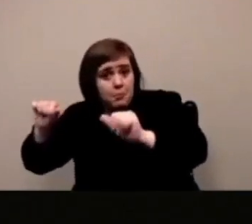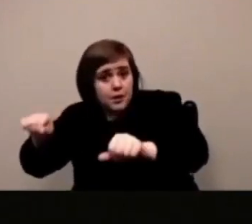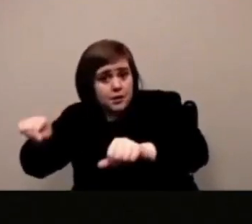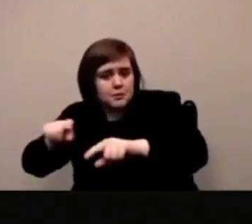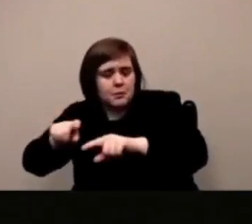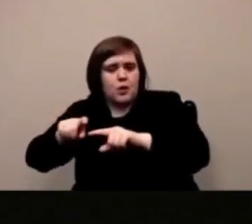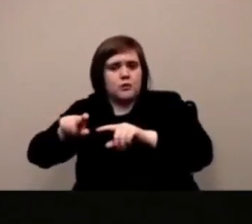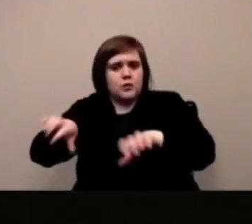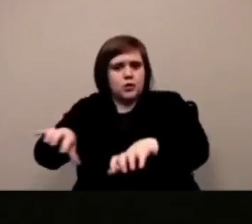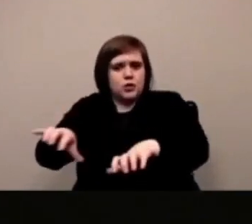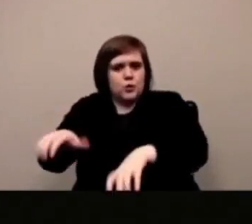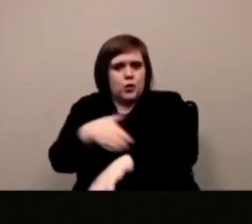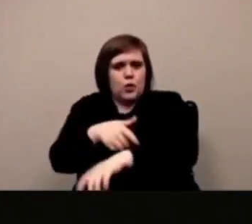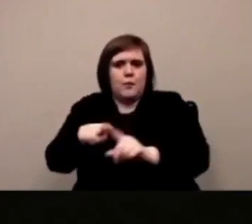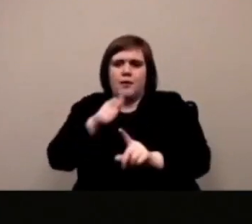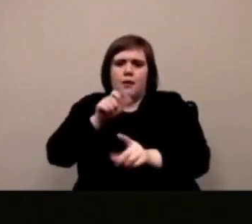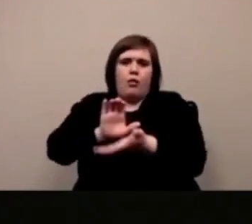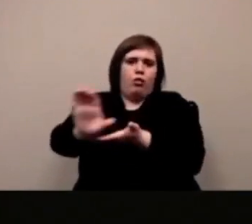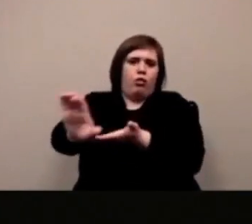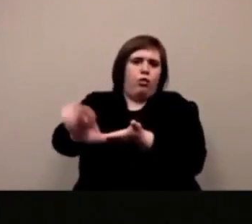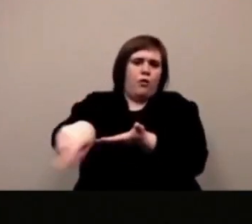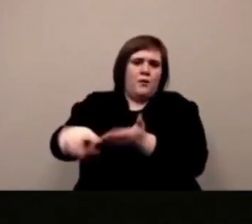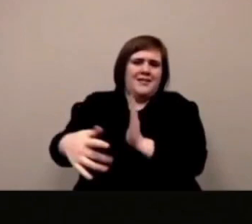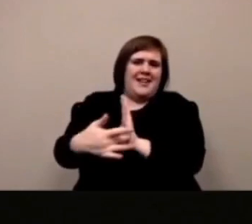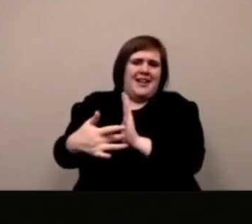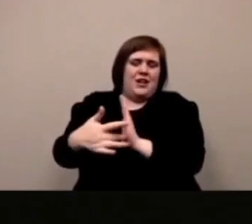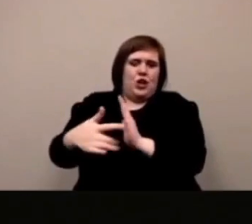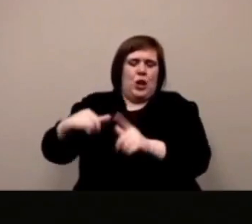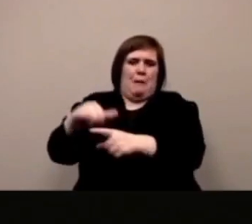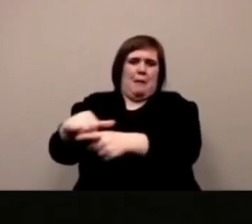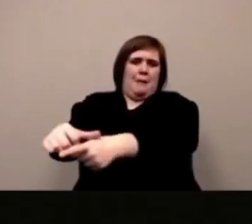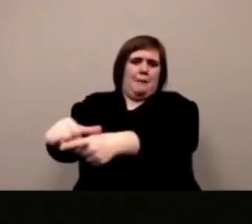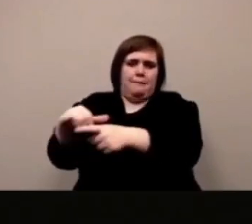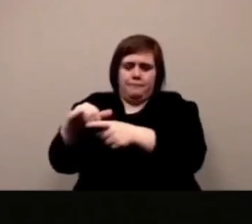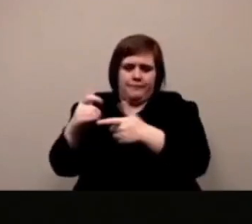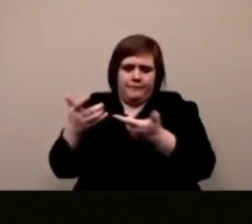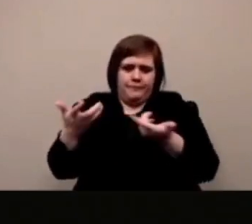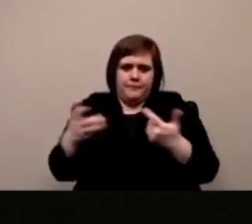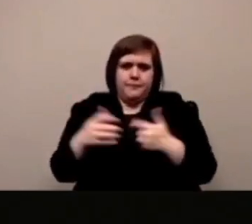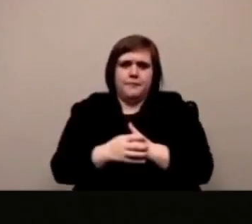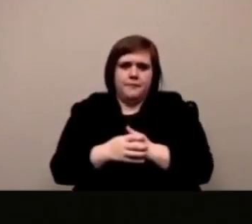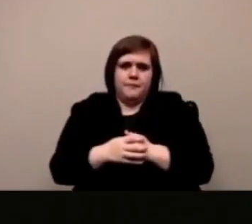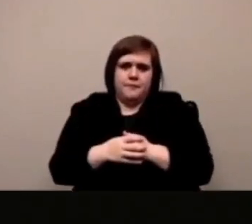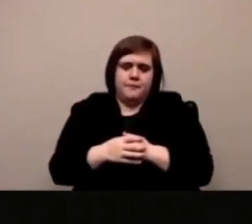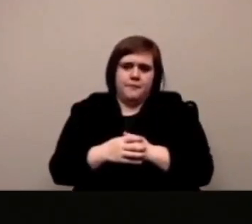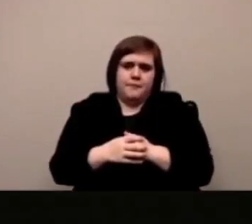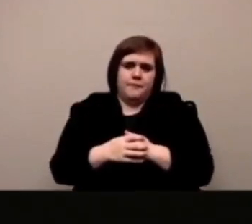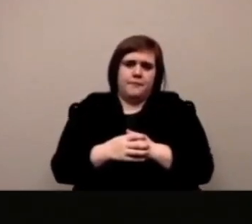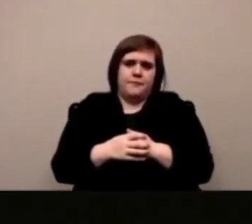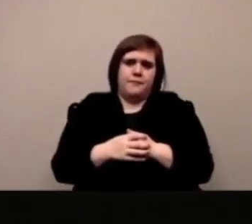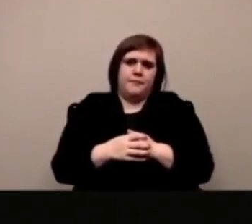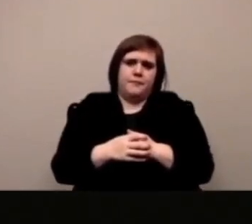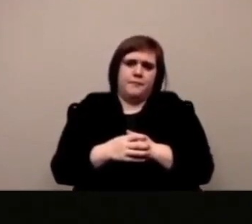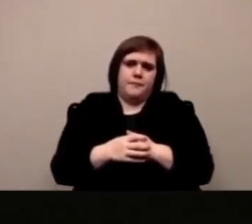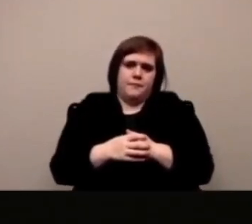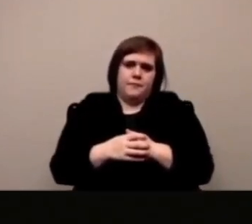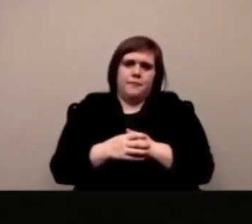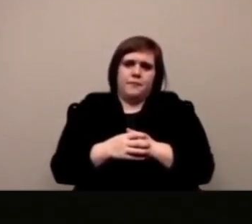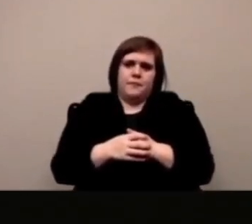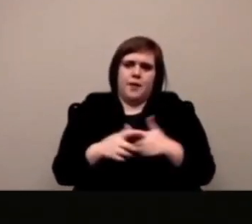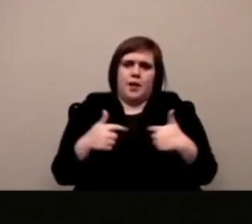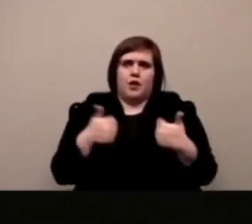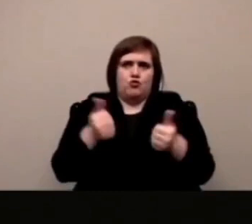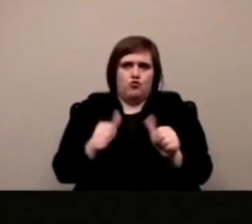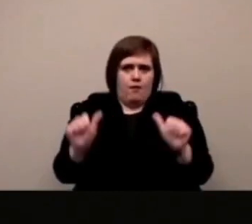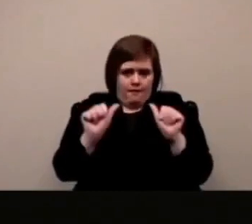facile da capire bisogna bilanciare no? può far possibile fare queste cose ma che non sia neanche tanto complesso